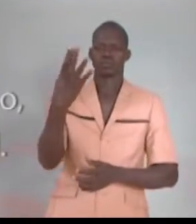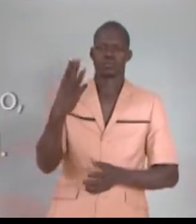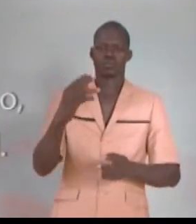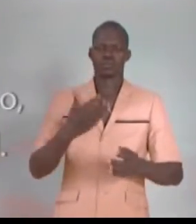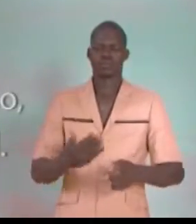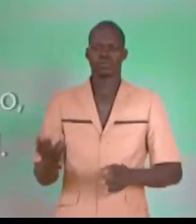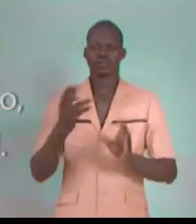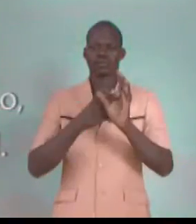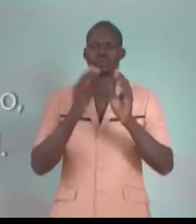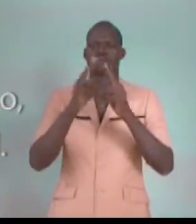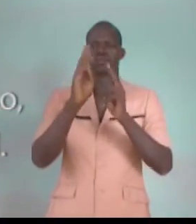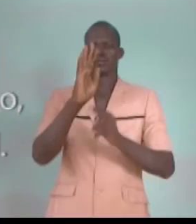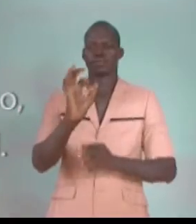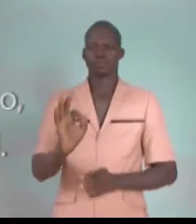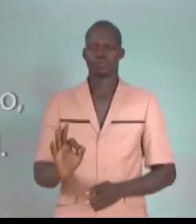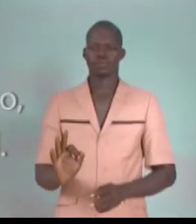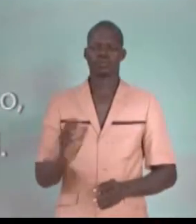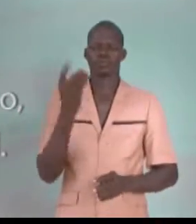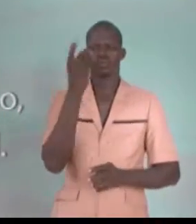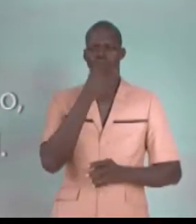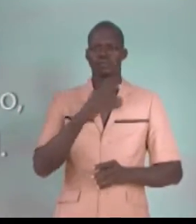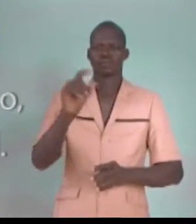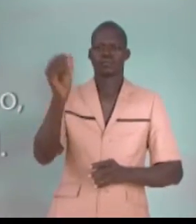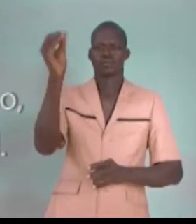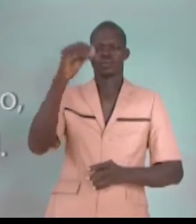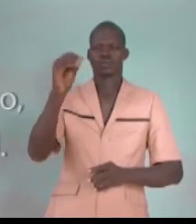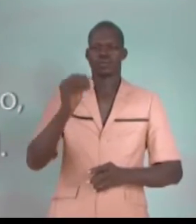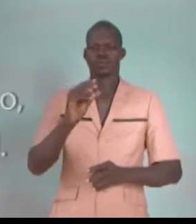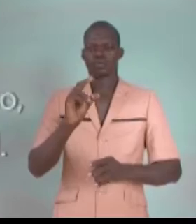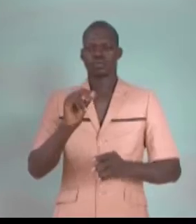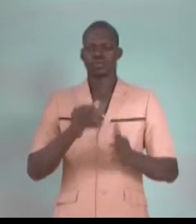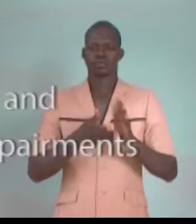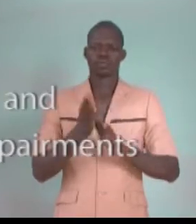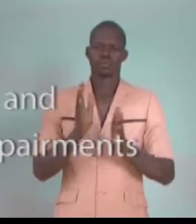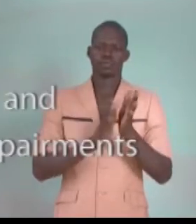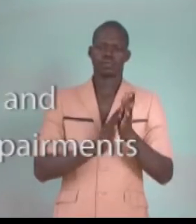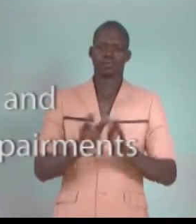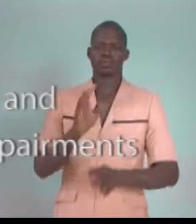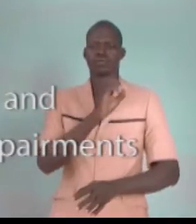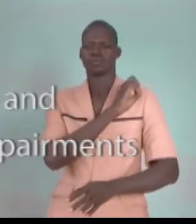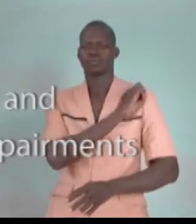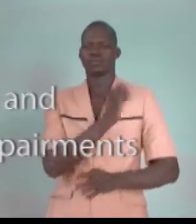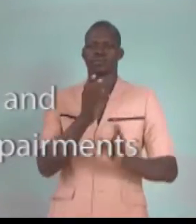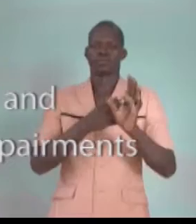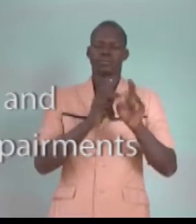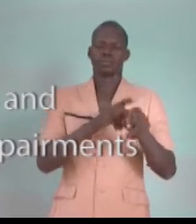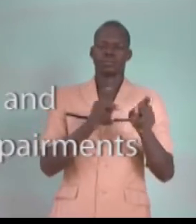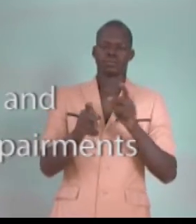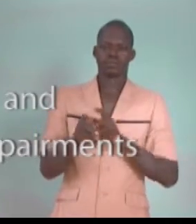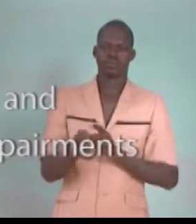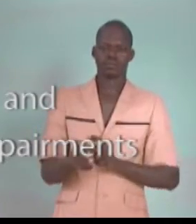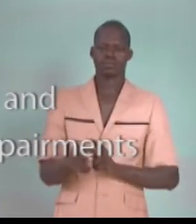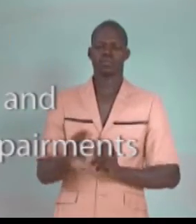000 enfants handicapés au Burkina Faso, dont 90% non scolarisés. Bagré-Edouard, handicapé moteur,